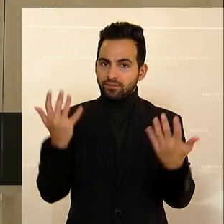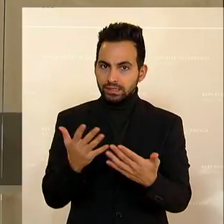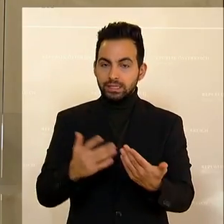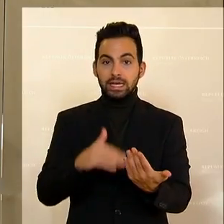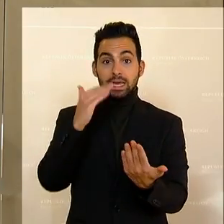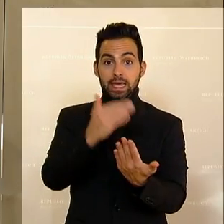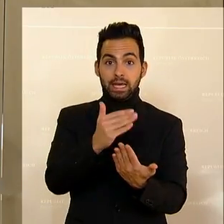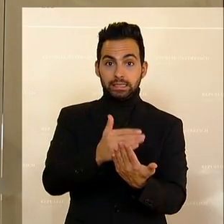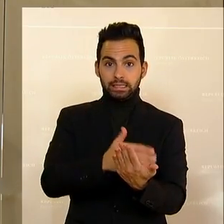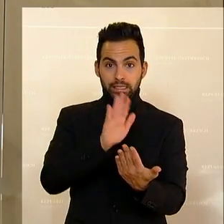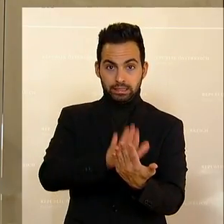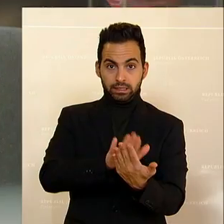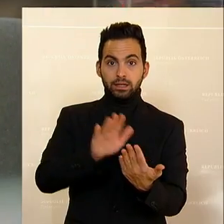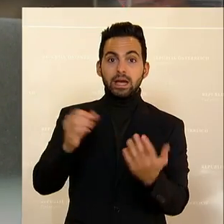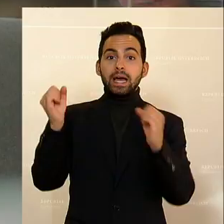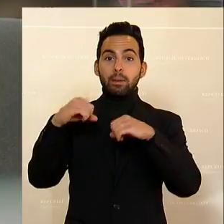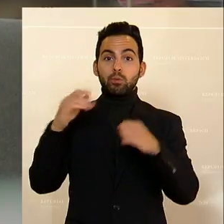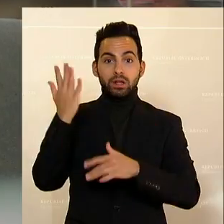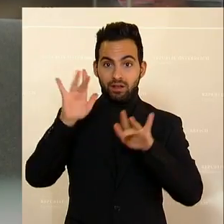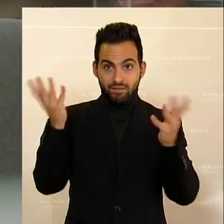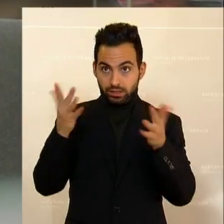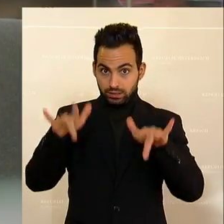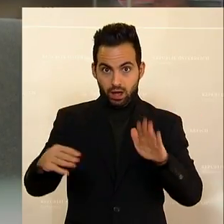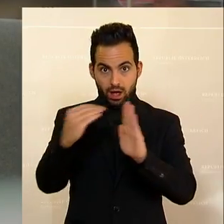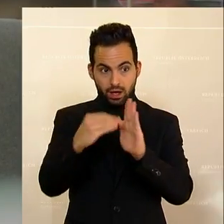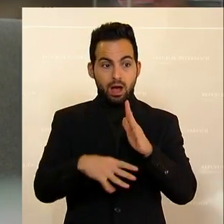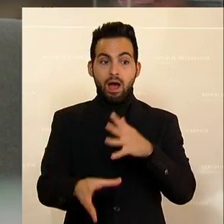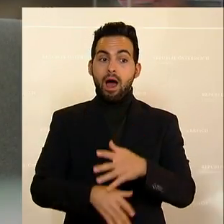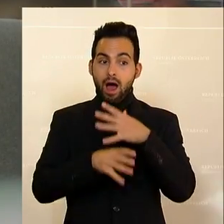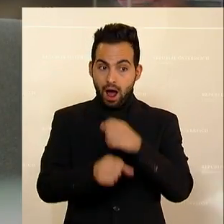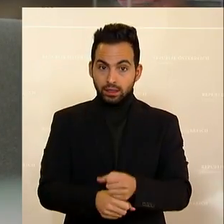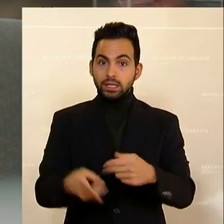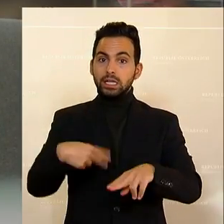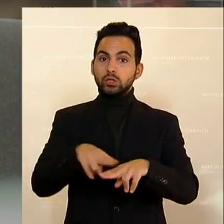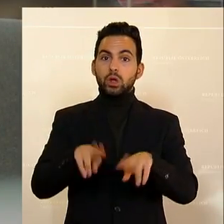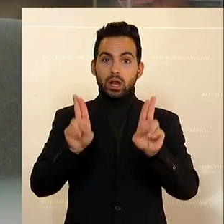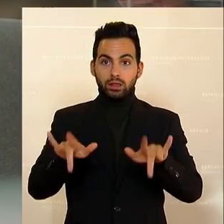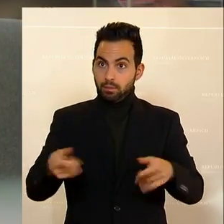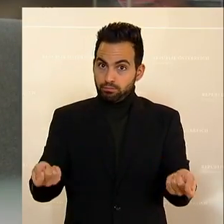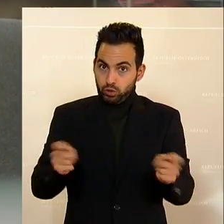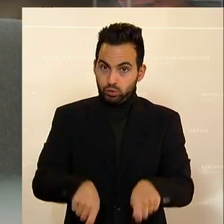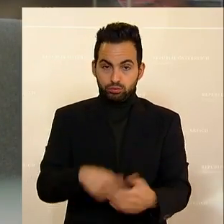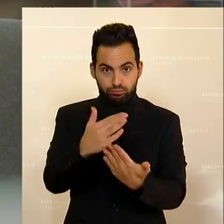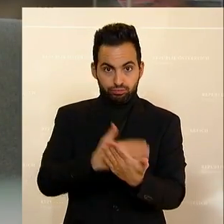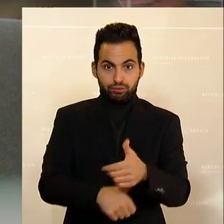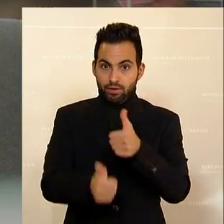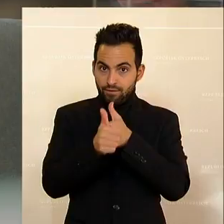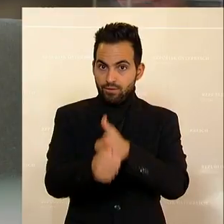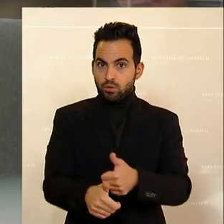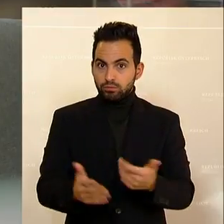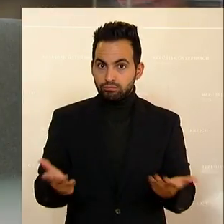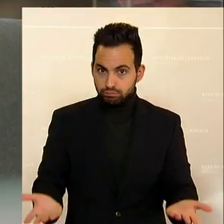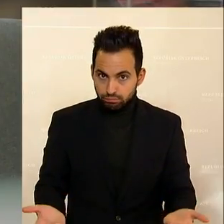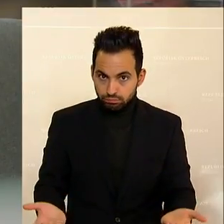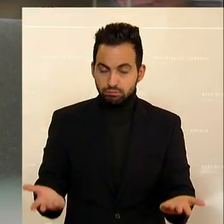Gesetze der Republik einzuhalten, die hier im Nationalrat beschlossen werden. Und das ist